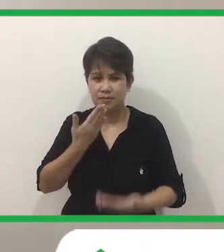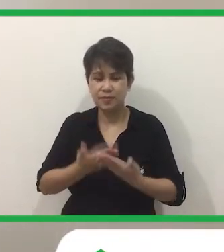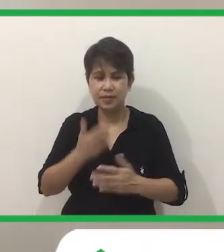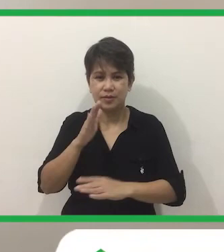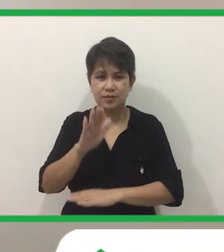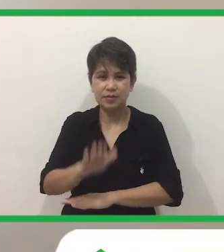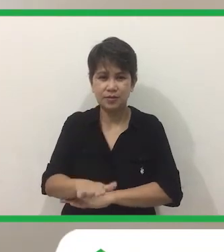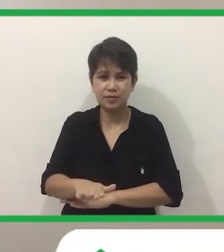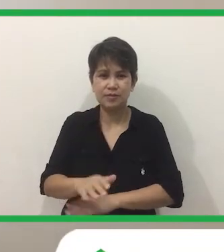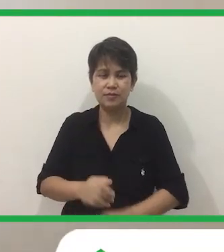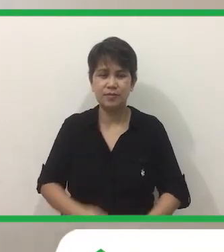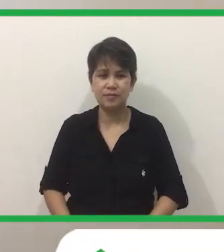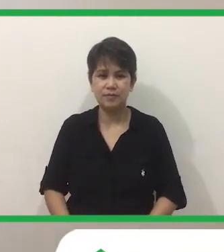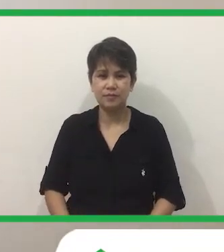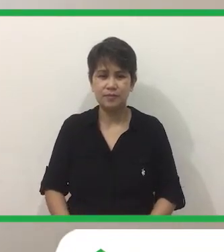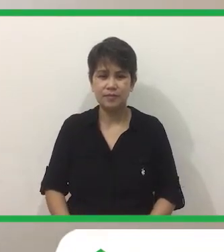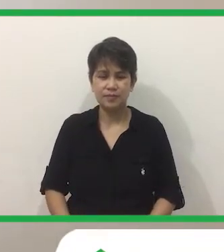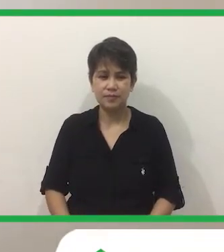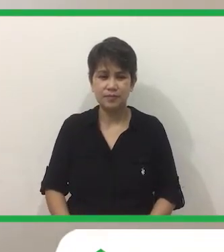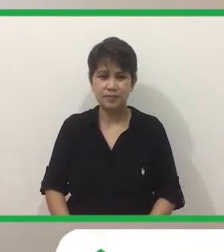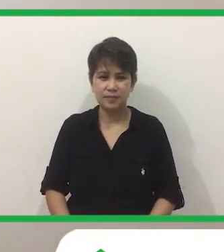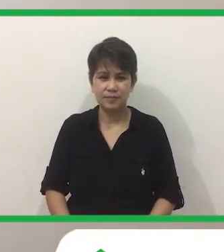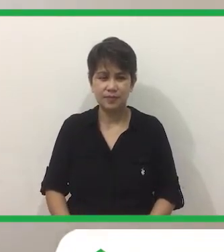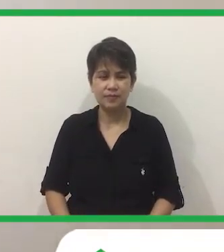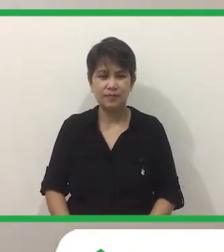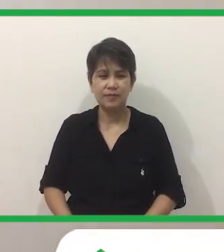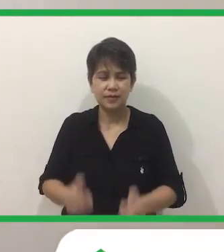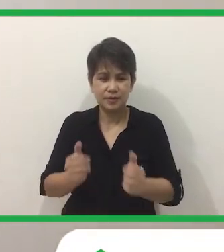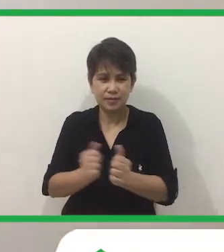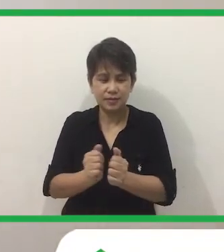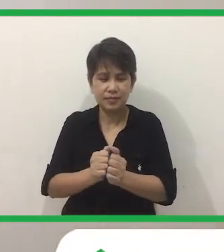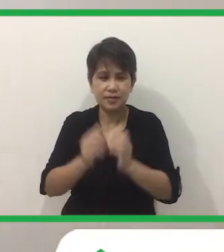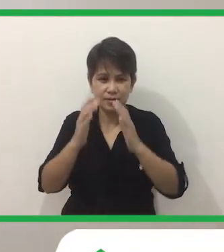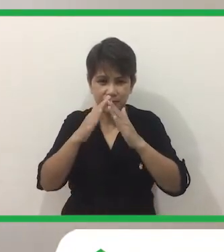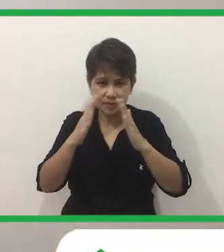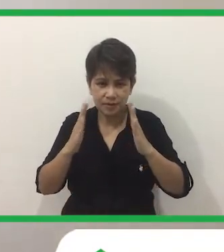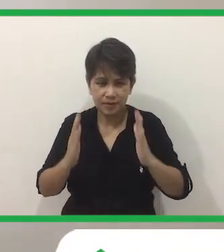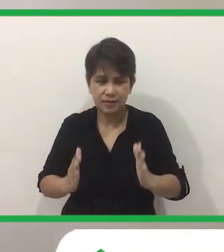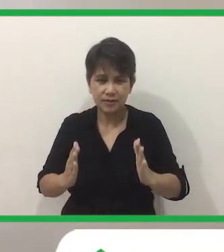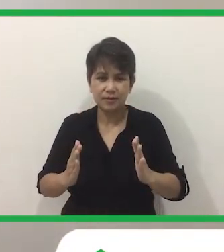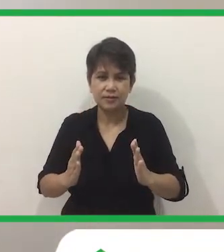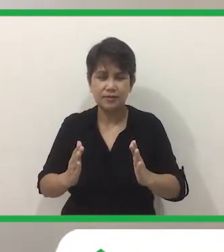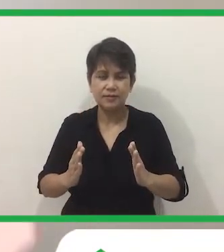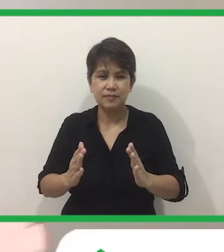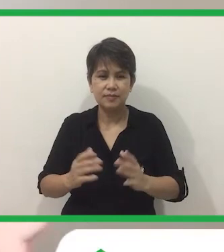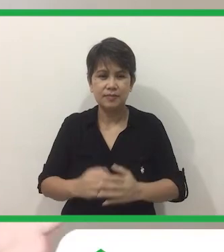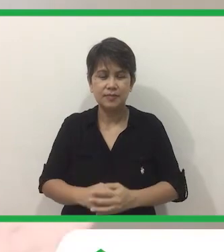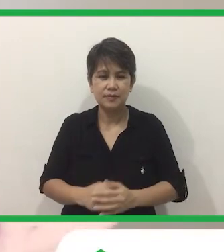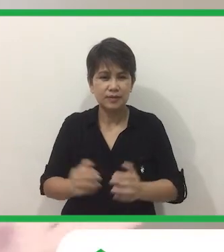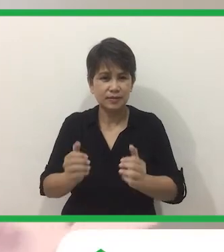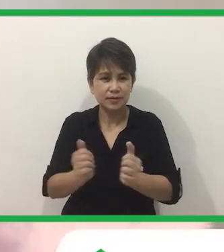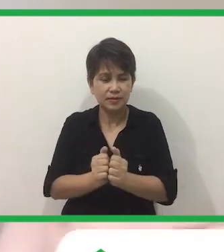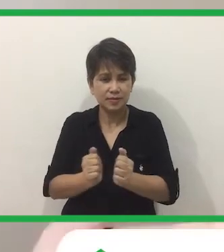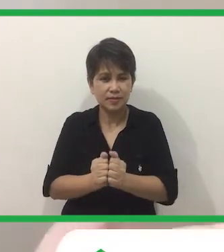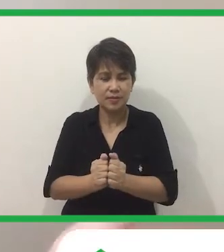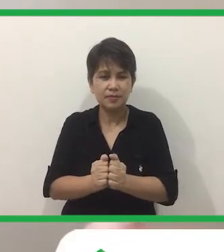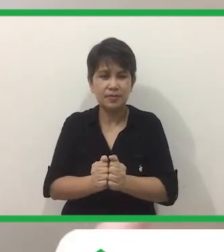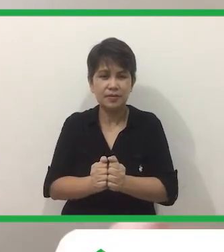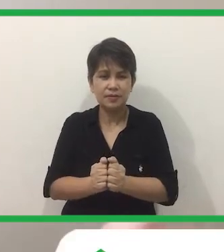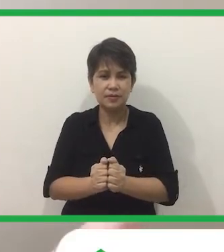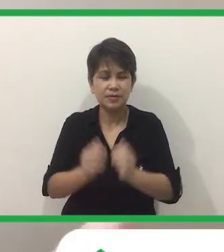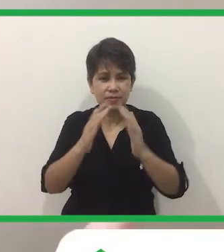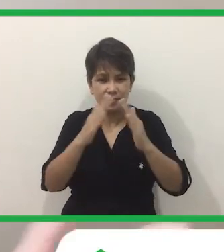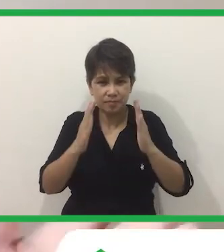Babati Na Tayo Nang Magandang Gabi Sa At Ating Mga Kasama Sa Bahay At Sa Mga Kasama